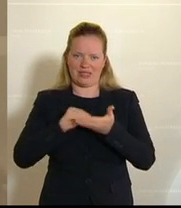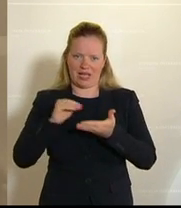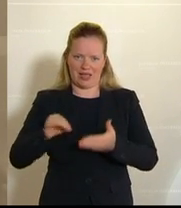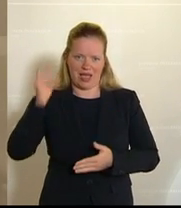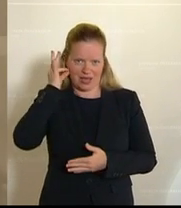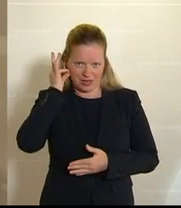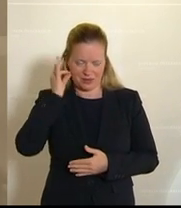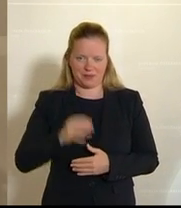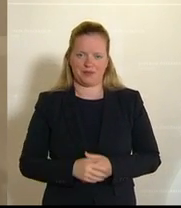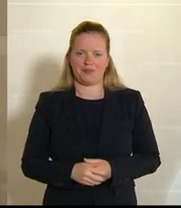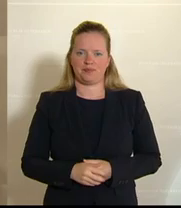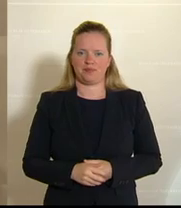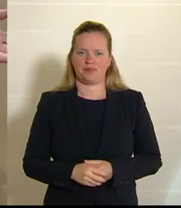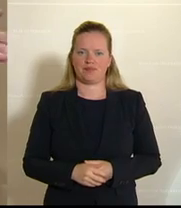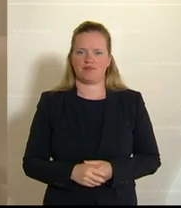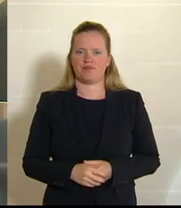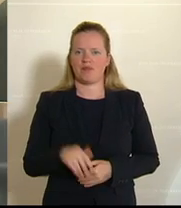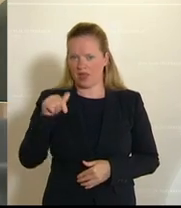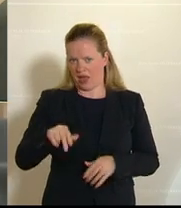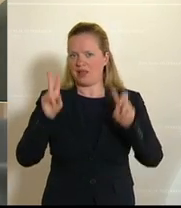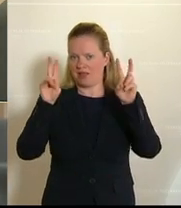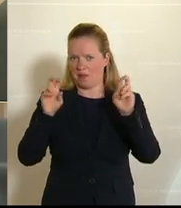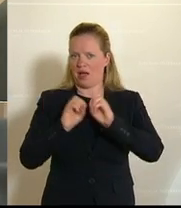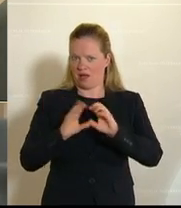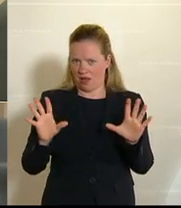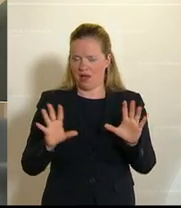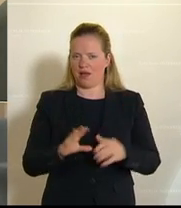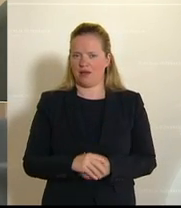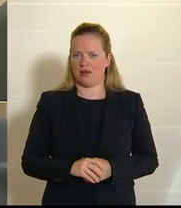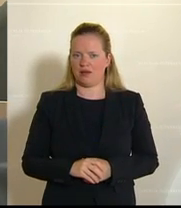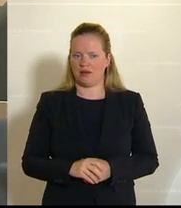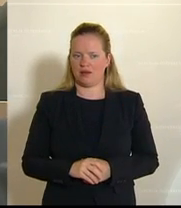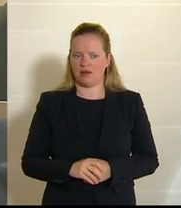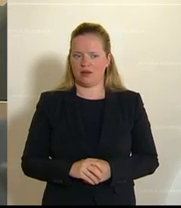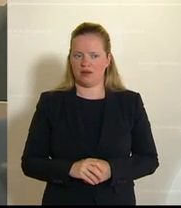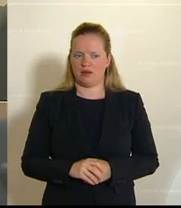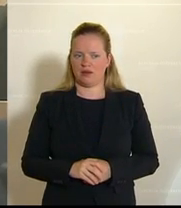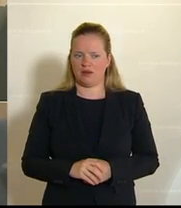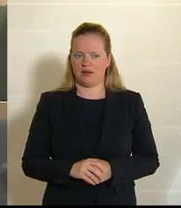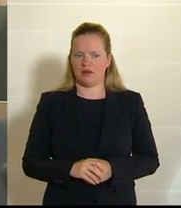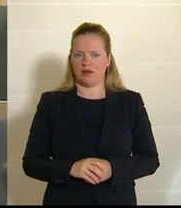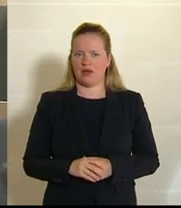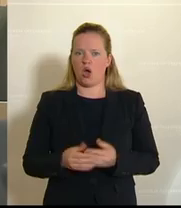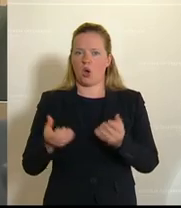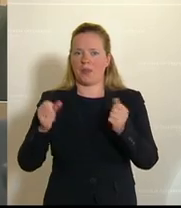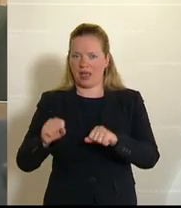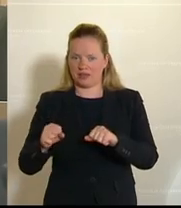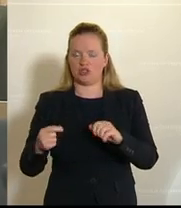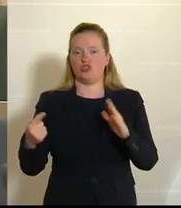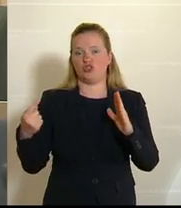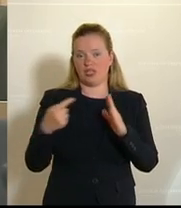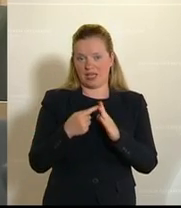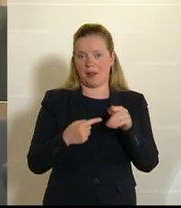viel auch zu dem Thema, Kompetenz sticht Parteipolitik, auch das ist grünes